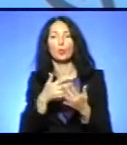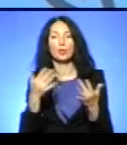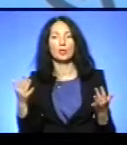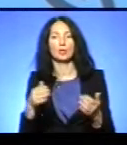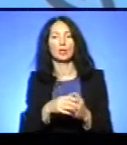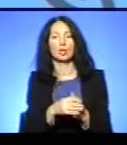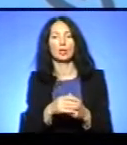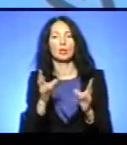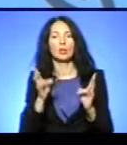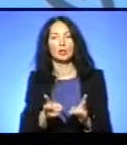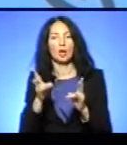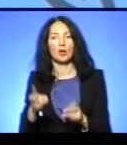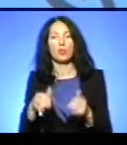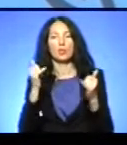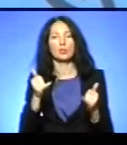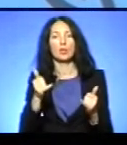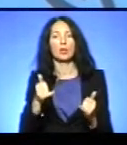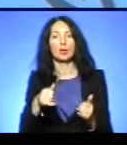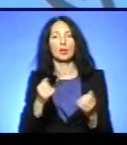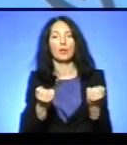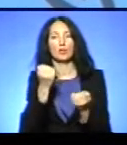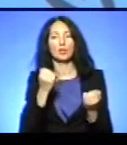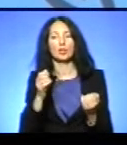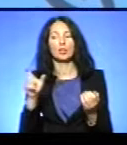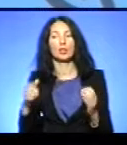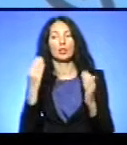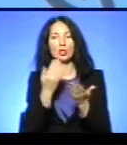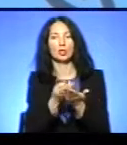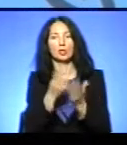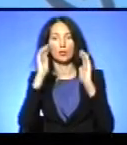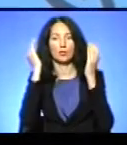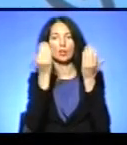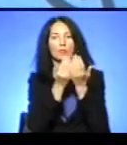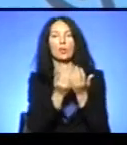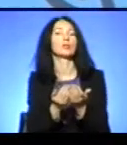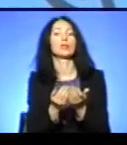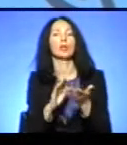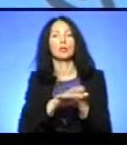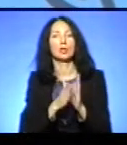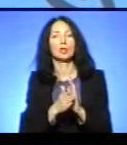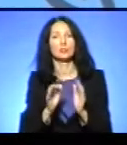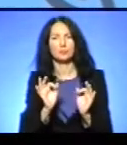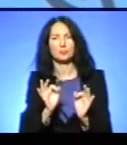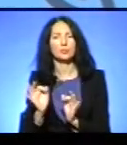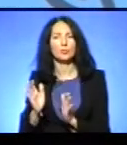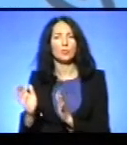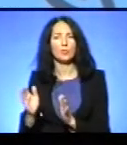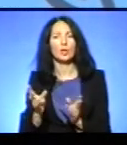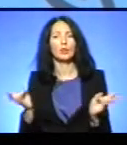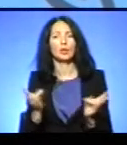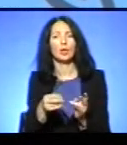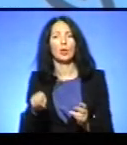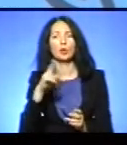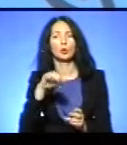кажуть. То він зараз в реанімації все теж. Там, кажуть, стабільність, але треба донорів, кров вливають. Це потрапила моя